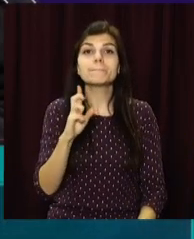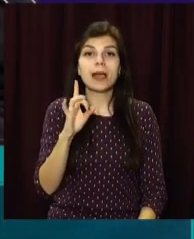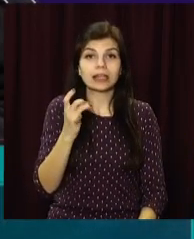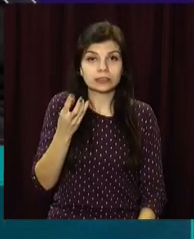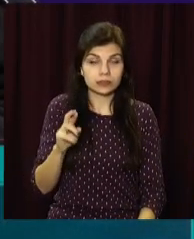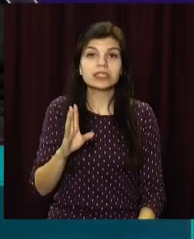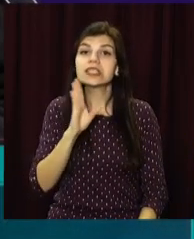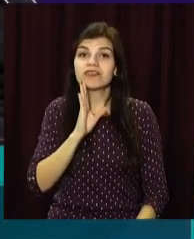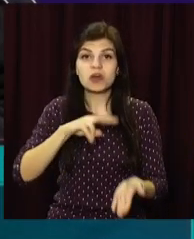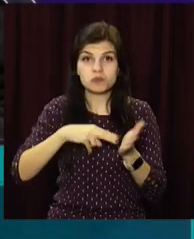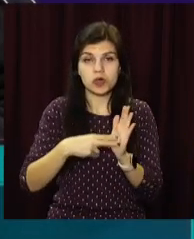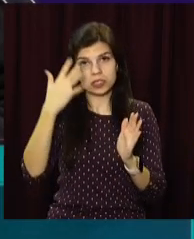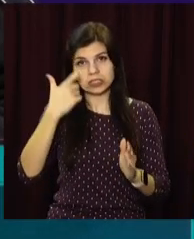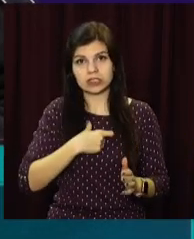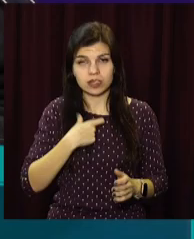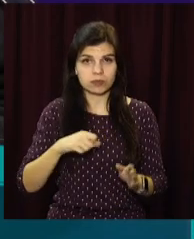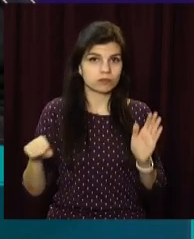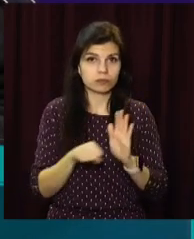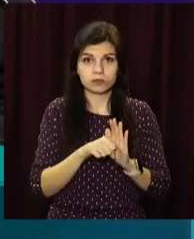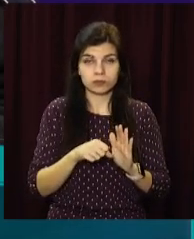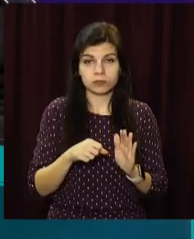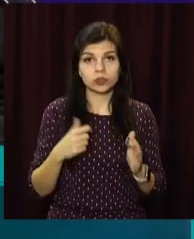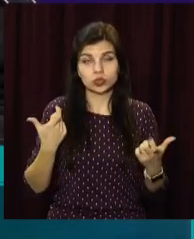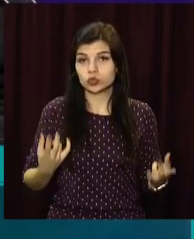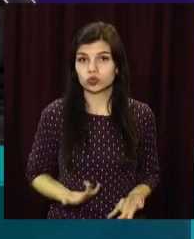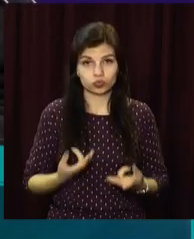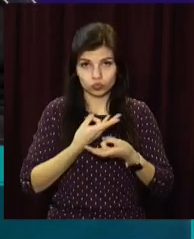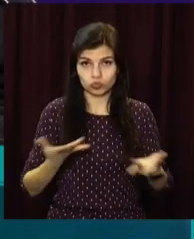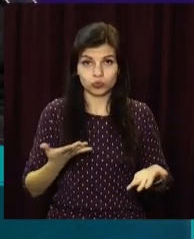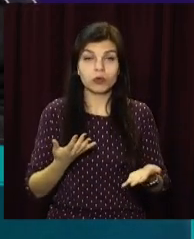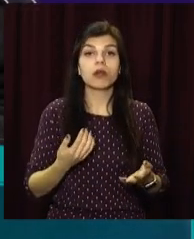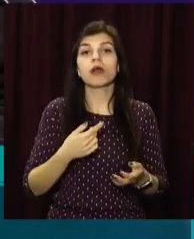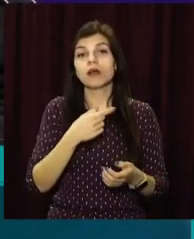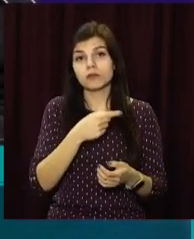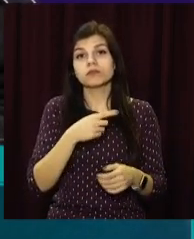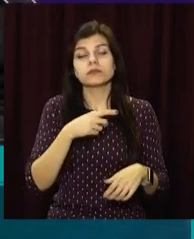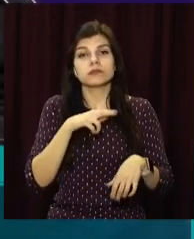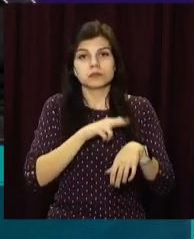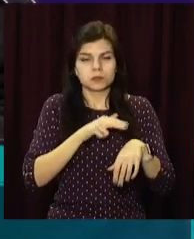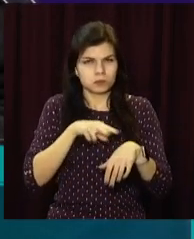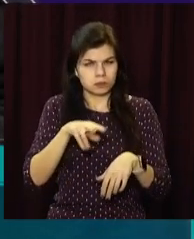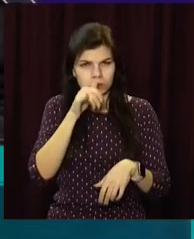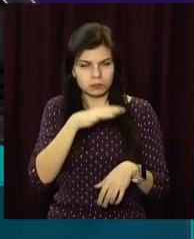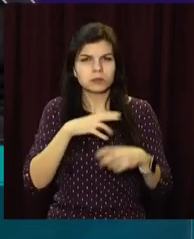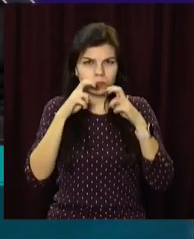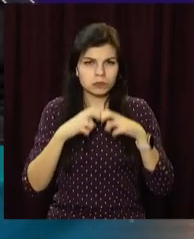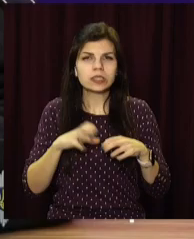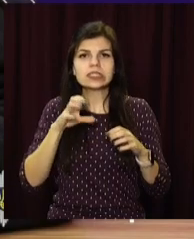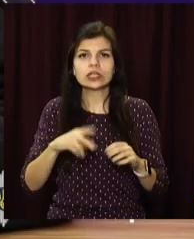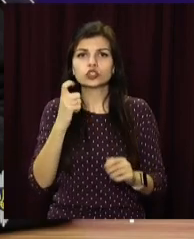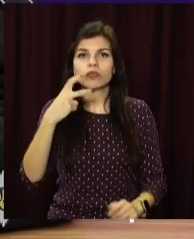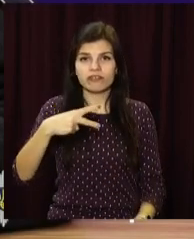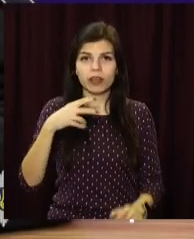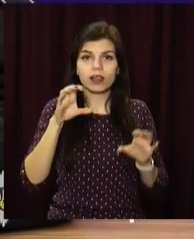дівчина планувала покінчити життя самогубством. За даним фактом, слідчі розпочали кримінальне провадження за статтею 120